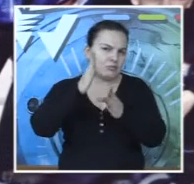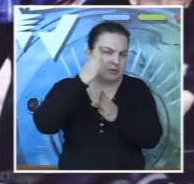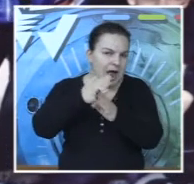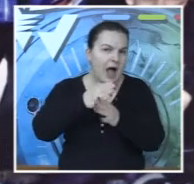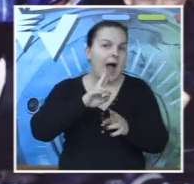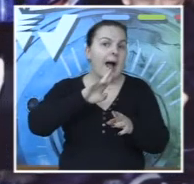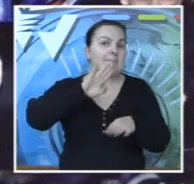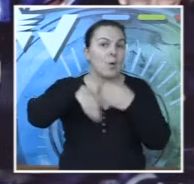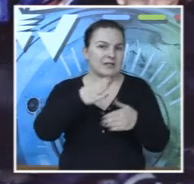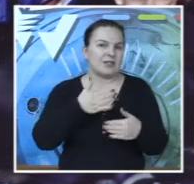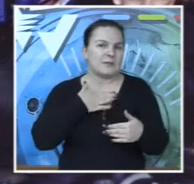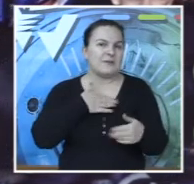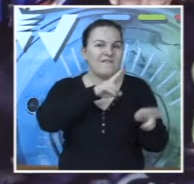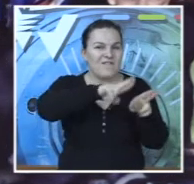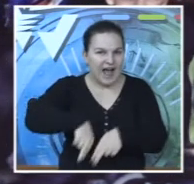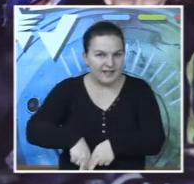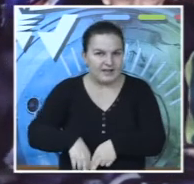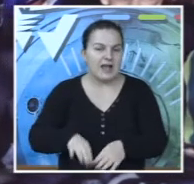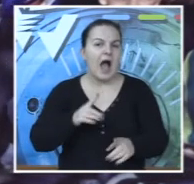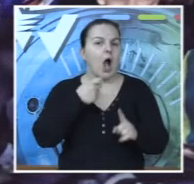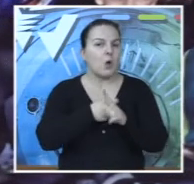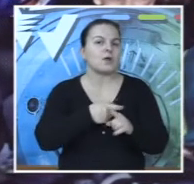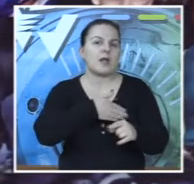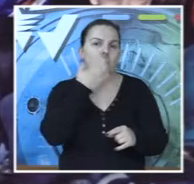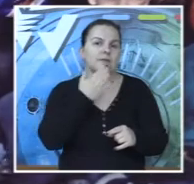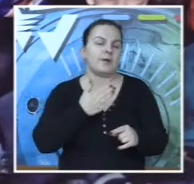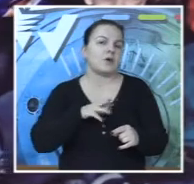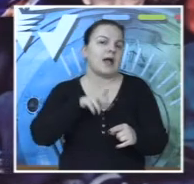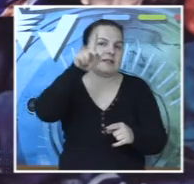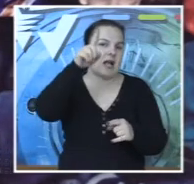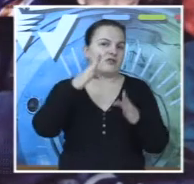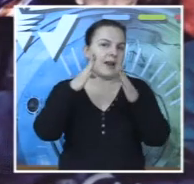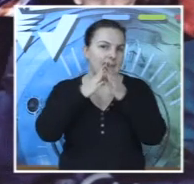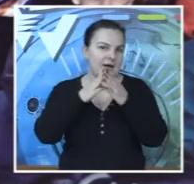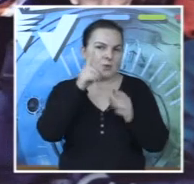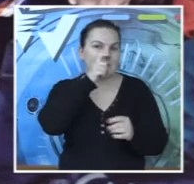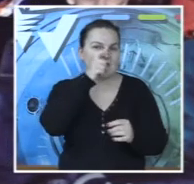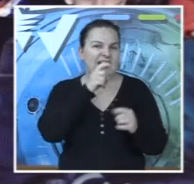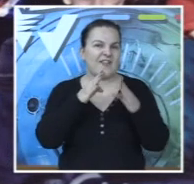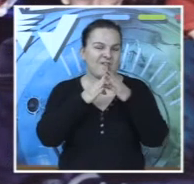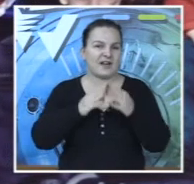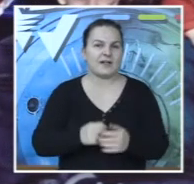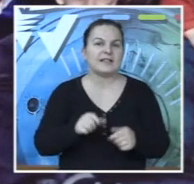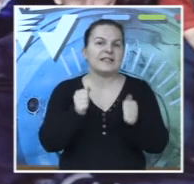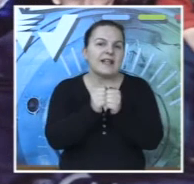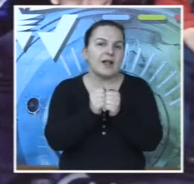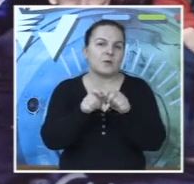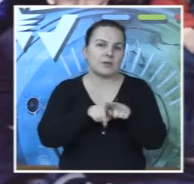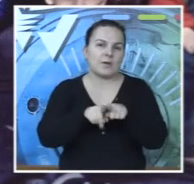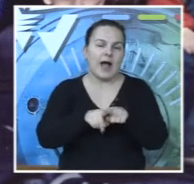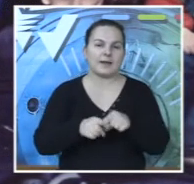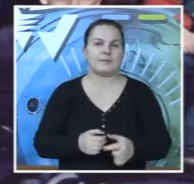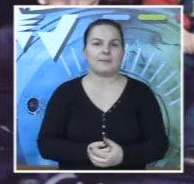stignemo, i posle ćemo se mi vratiti, međutim, Kosta je izašao na crni vrh zajedno sa svojim drugarima.